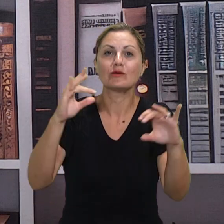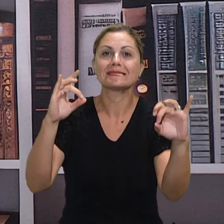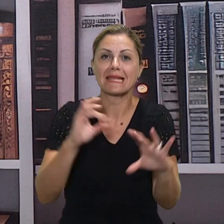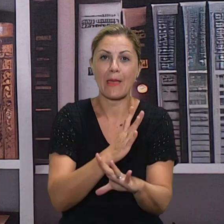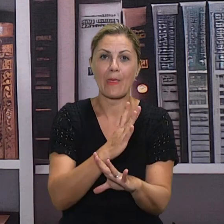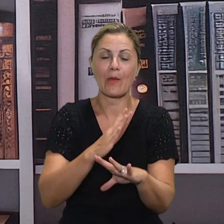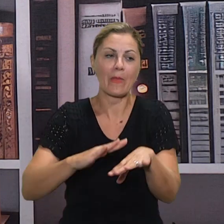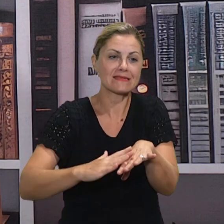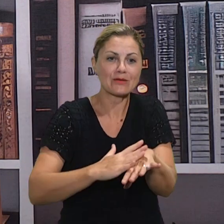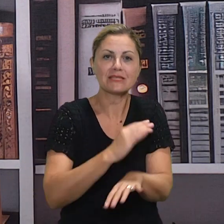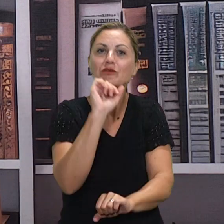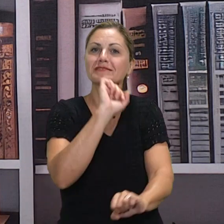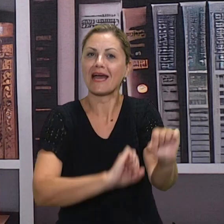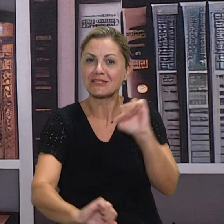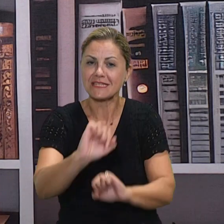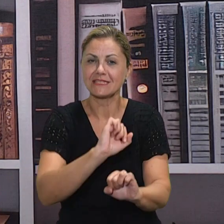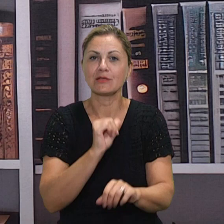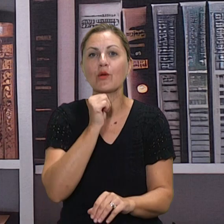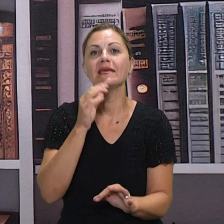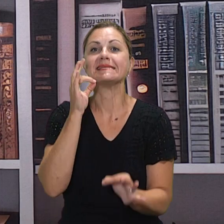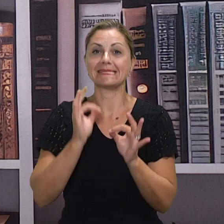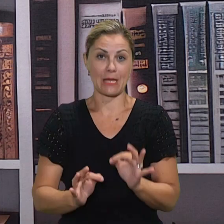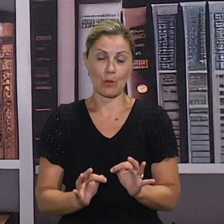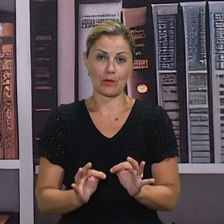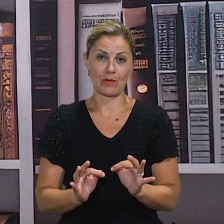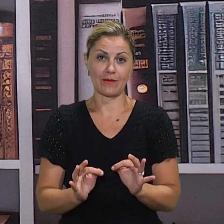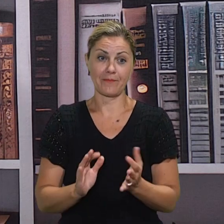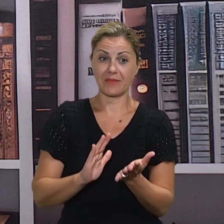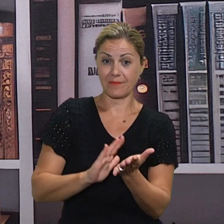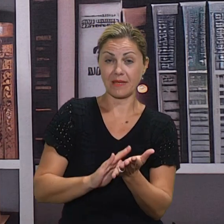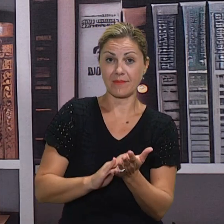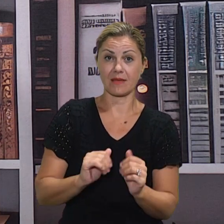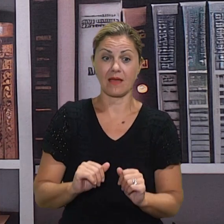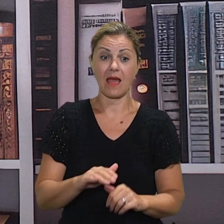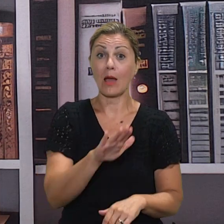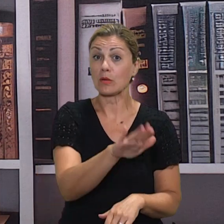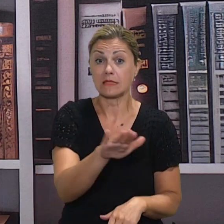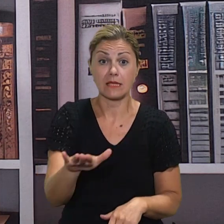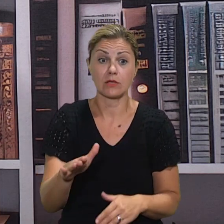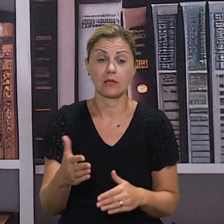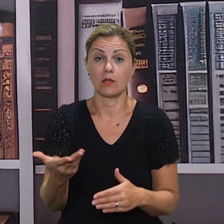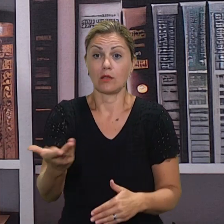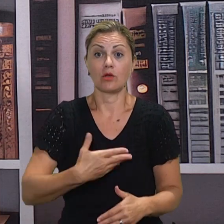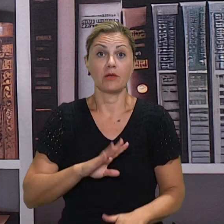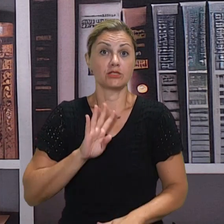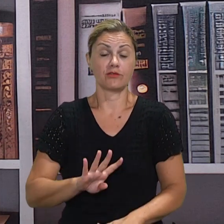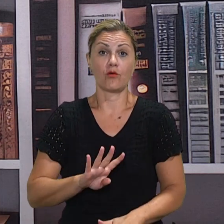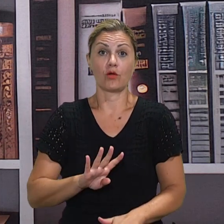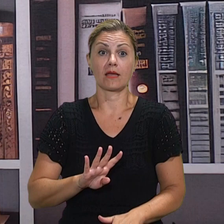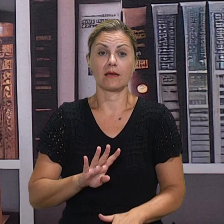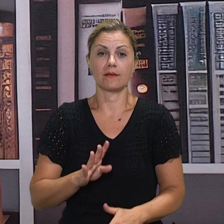svaki roditelj želi uvijek najbolje za svoje djete, a time i dobre ocjene. Međutim, ako djete nekada dobije neku četvorku,